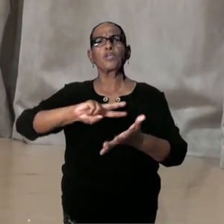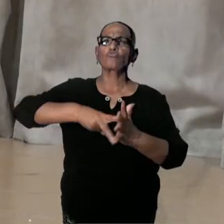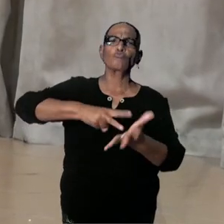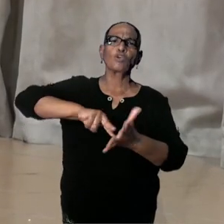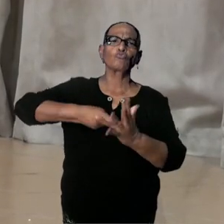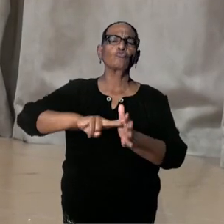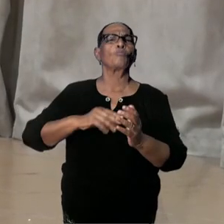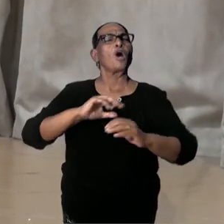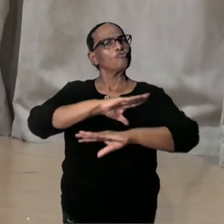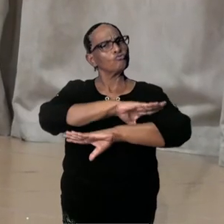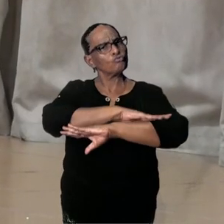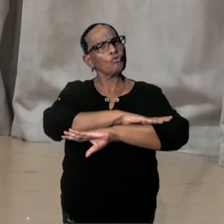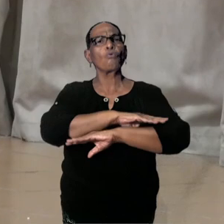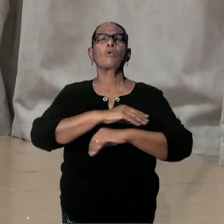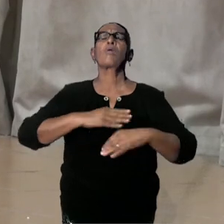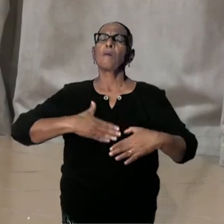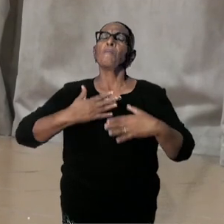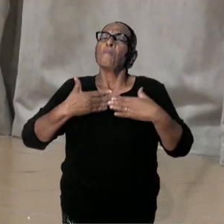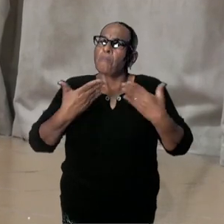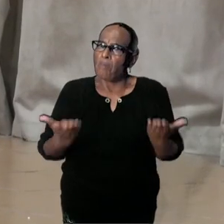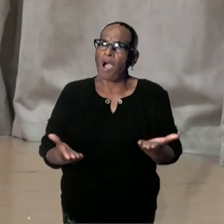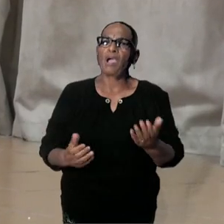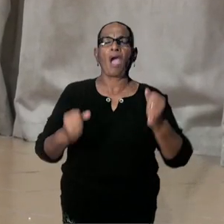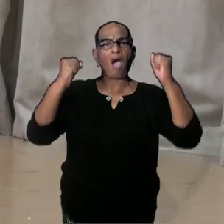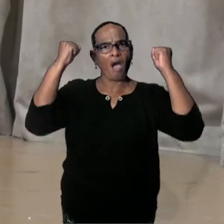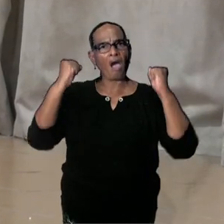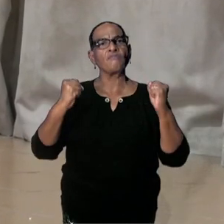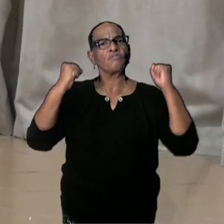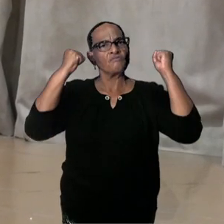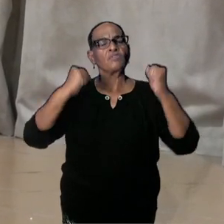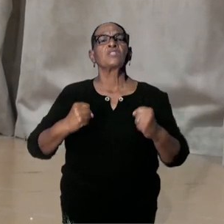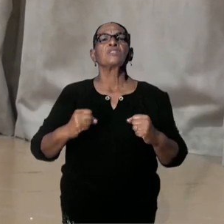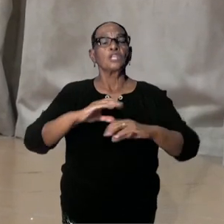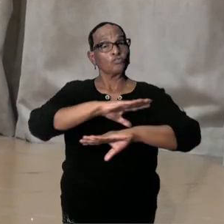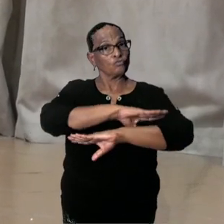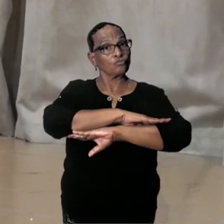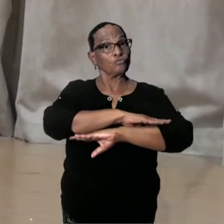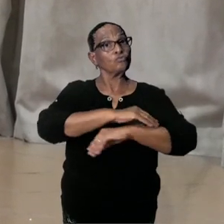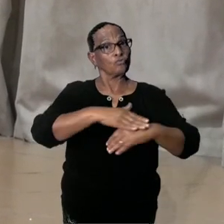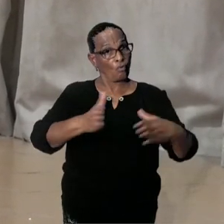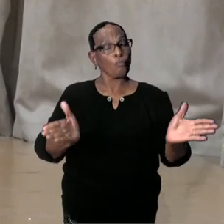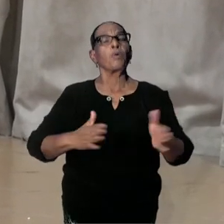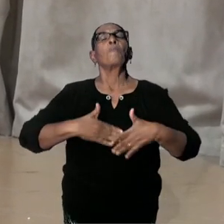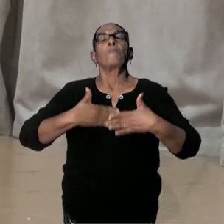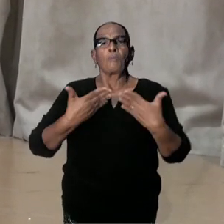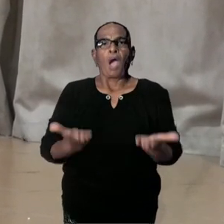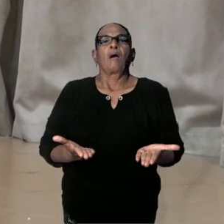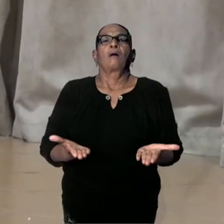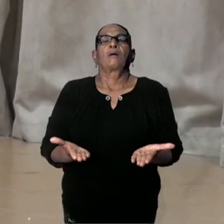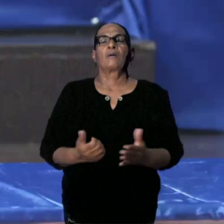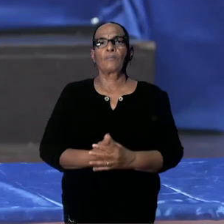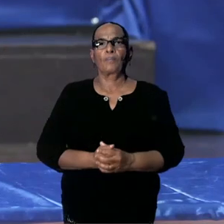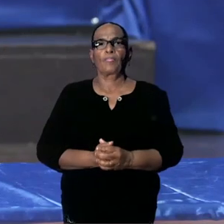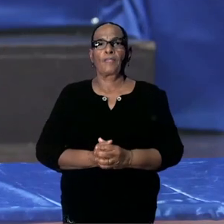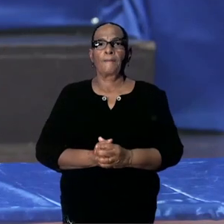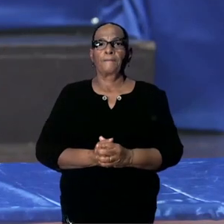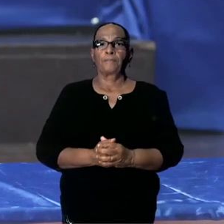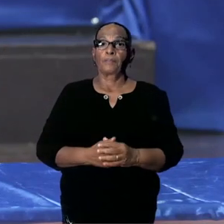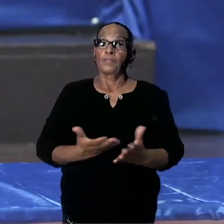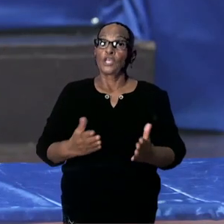en andere fitnesscentra. Verder zijn opengesteld de